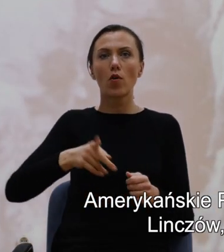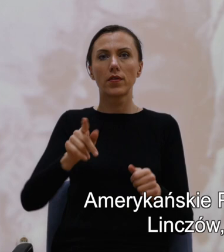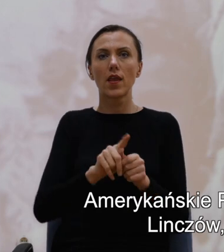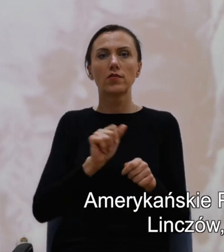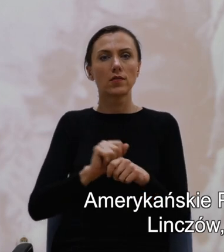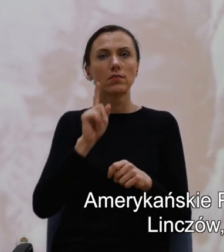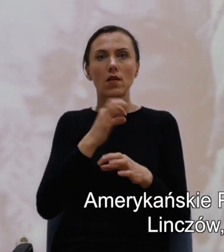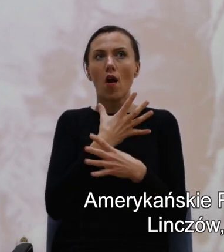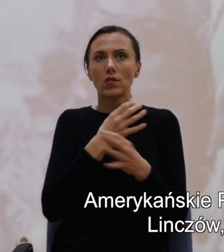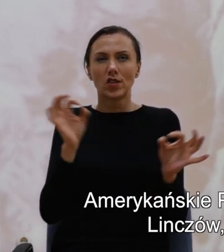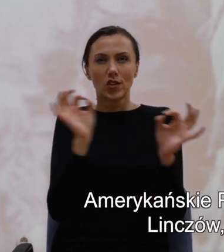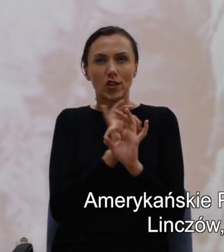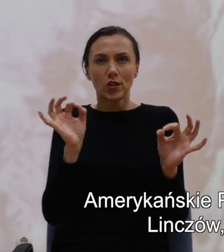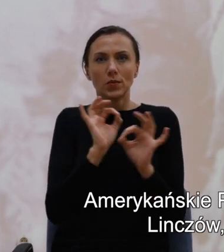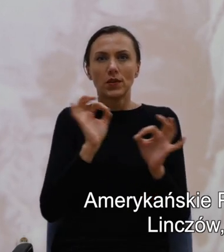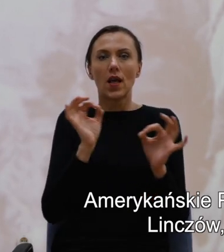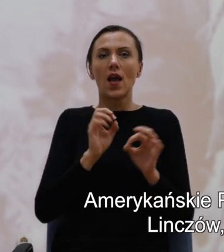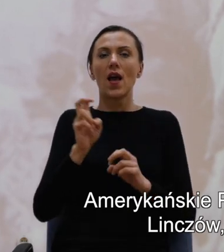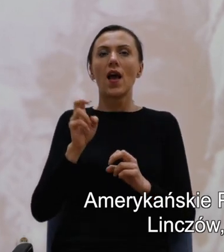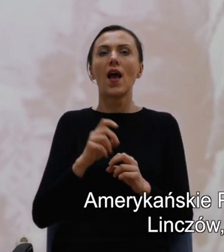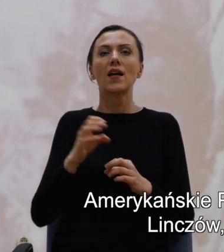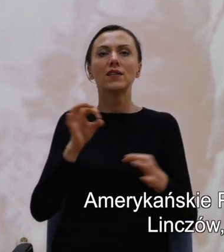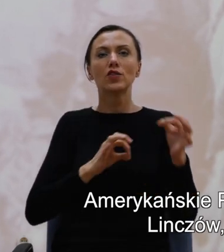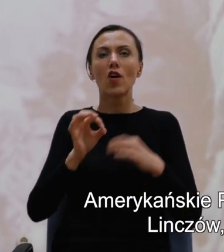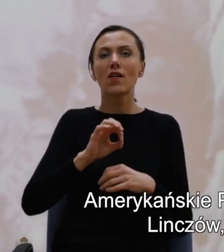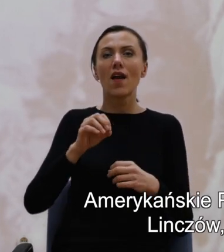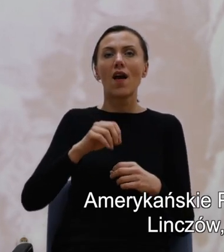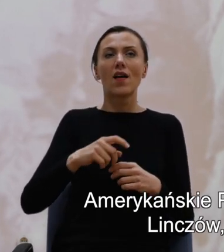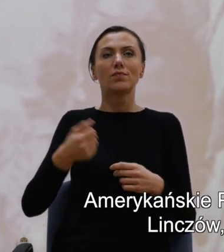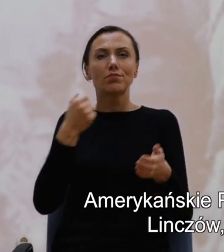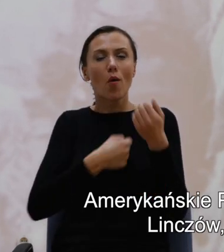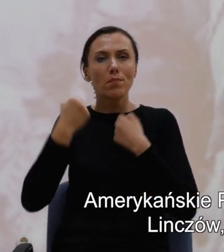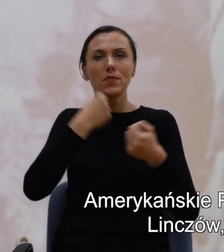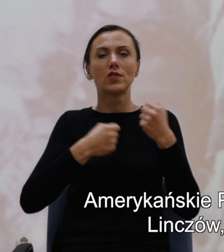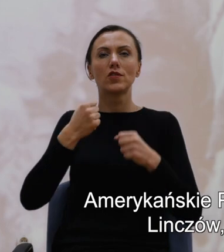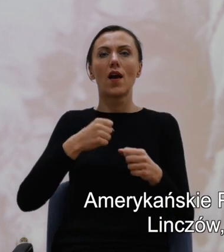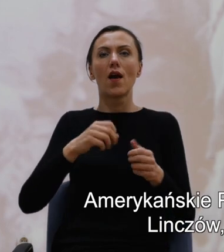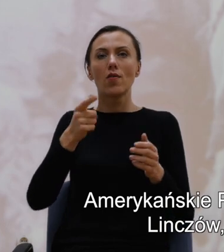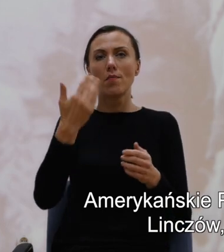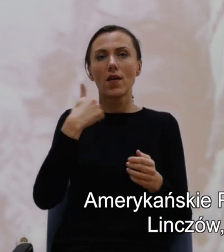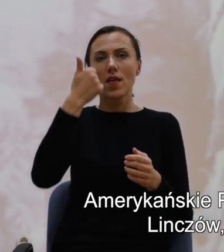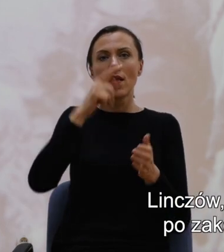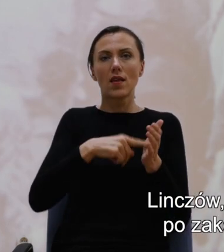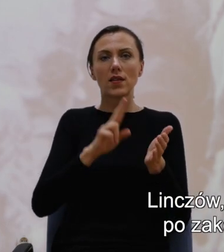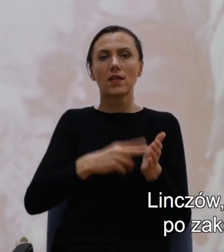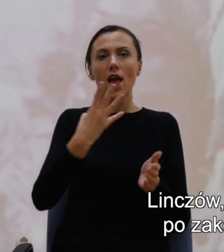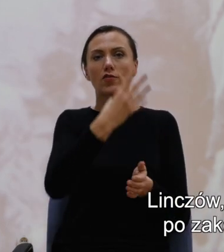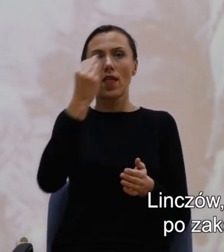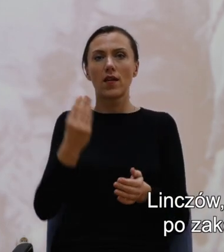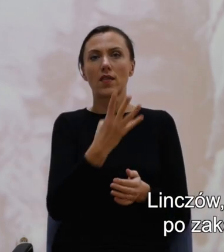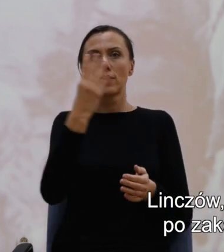przerażająca historia linczów. Linczów, które miały miejsce raz na cztery dni.